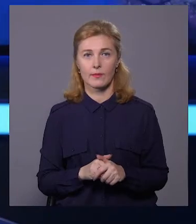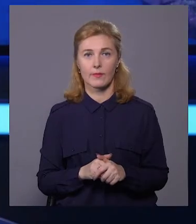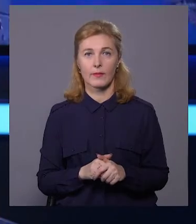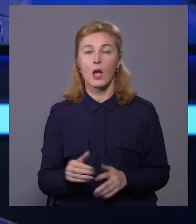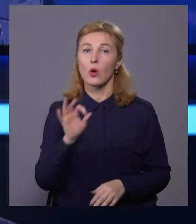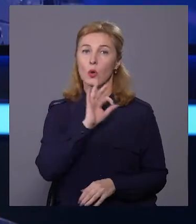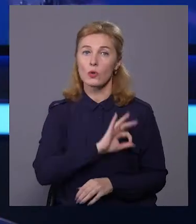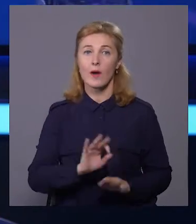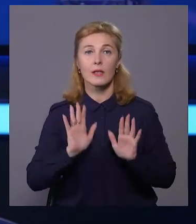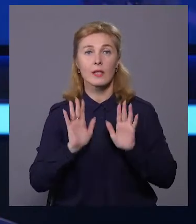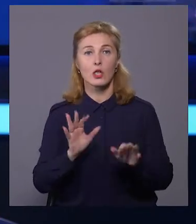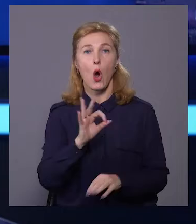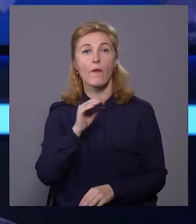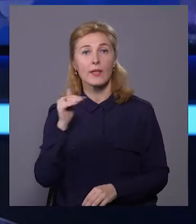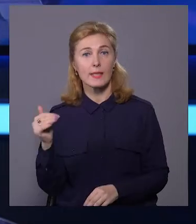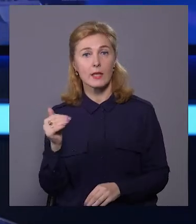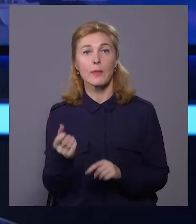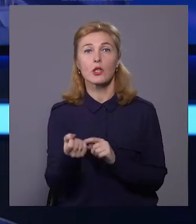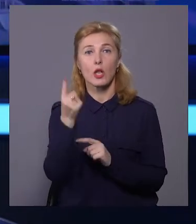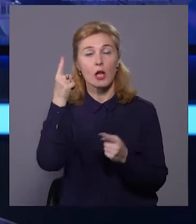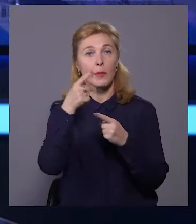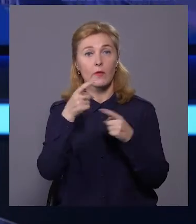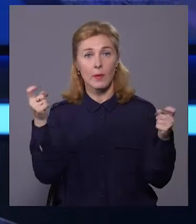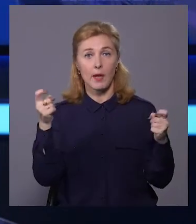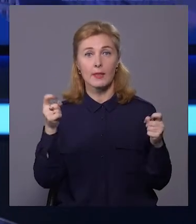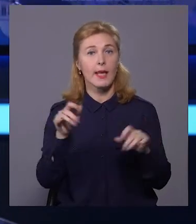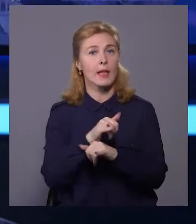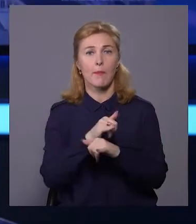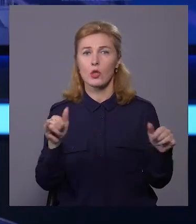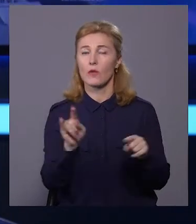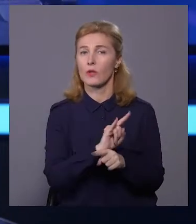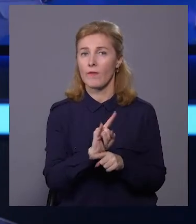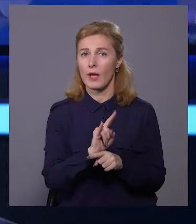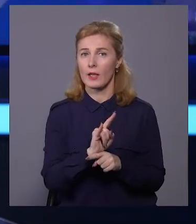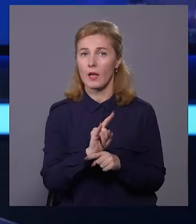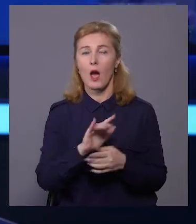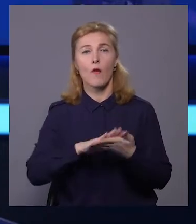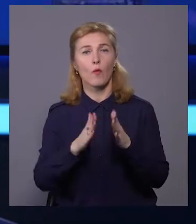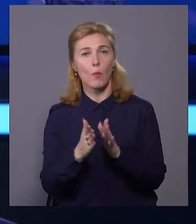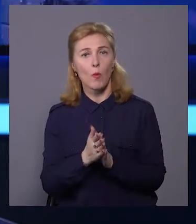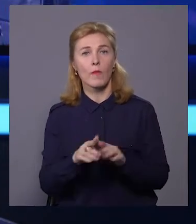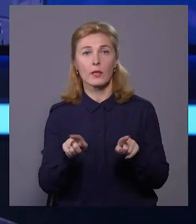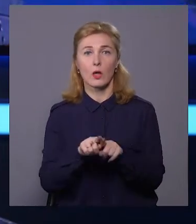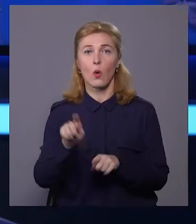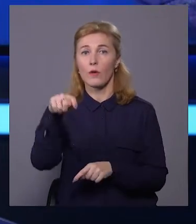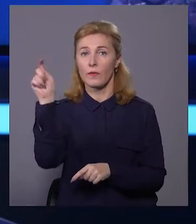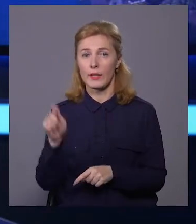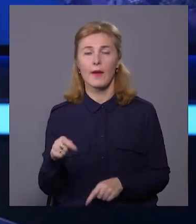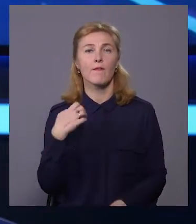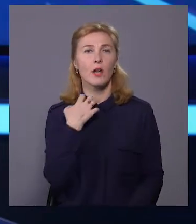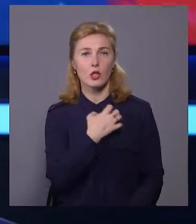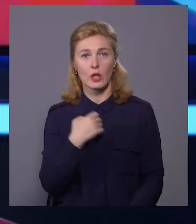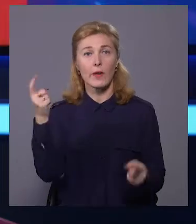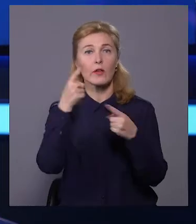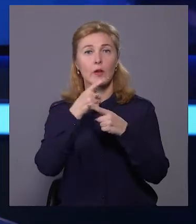Користуватися лише офіційними джерелами інформації та не поширювати фейки. В умовах гібридної війни надзвичайно важлива